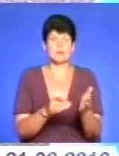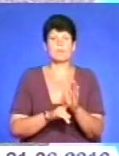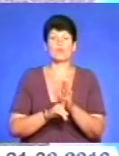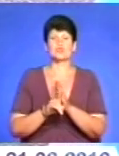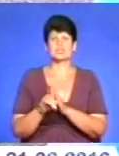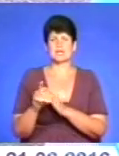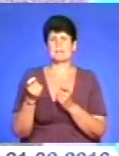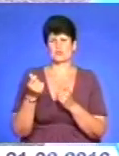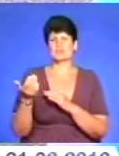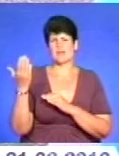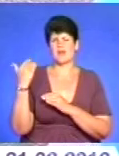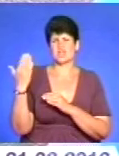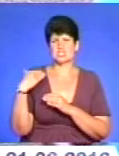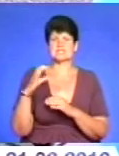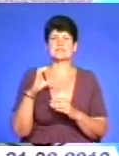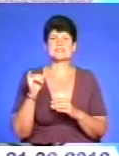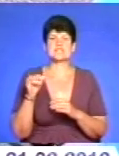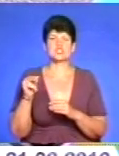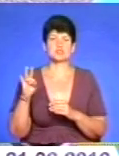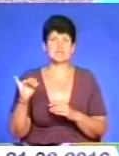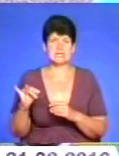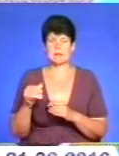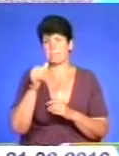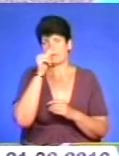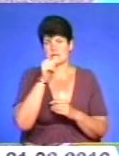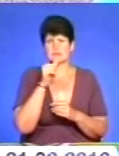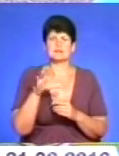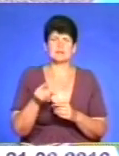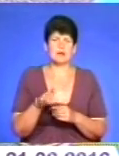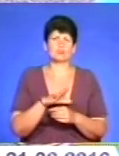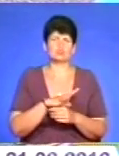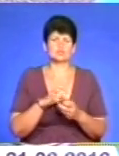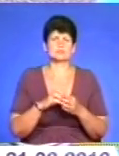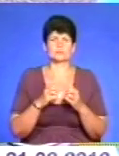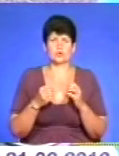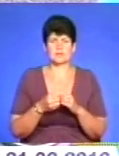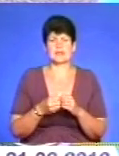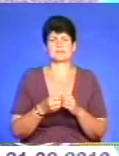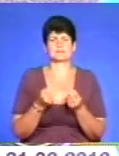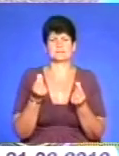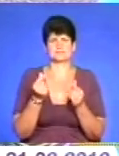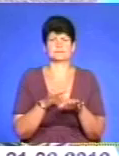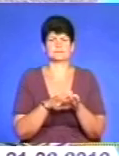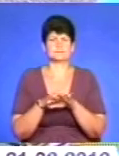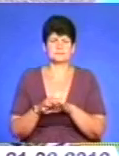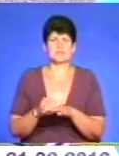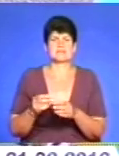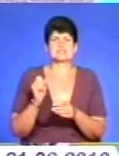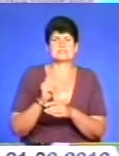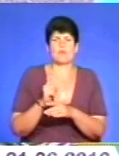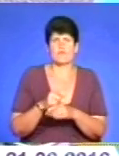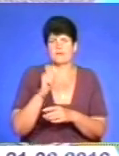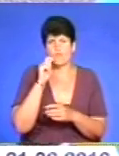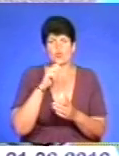трошечки раніше, ще в січні місяці. Там були свої негаразди з треншами, з держзамовленнями в Окрпочті.